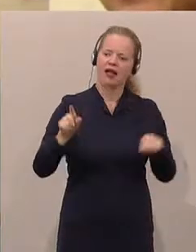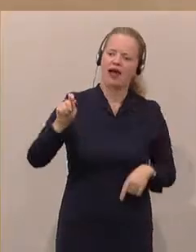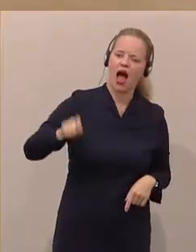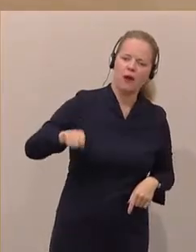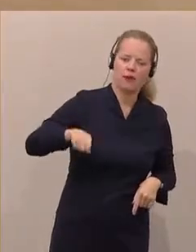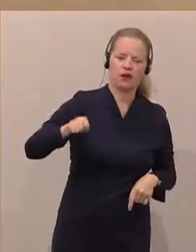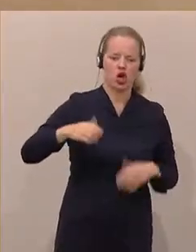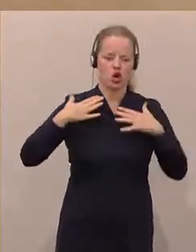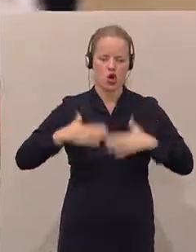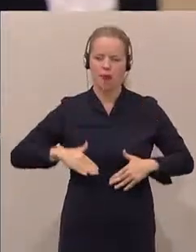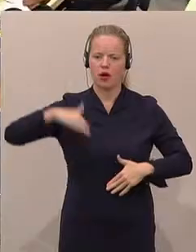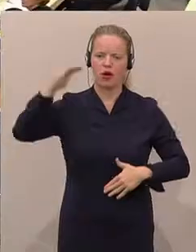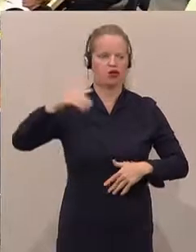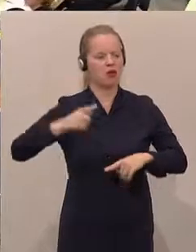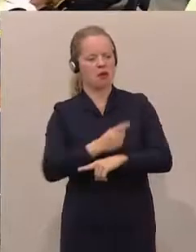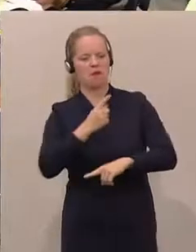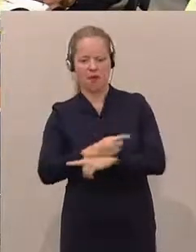Ministern hinzupecken. Danke.